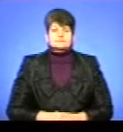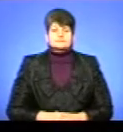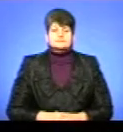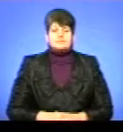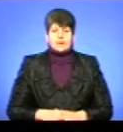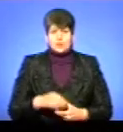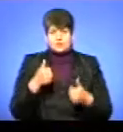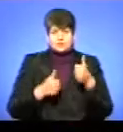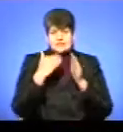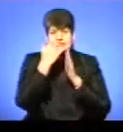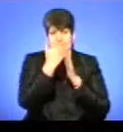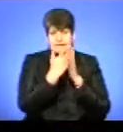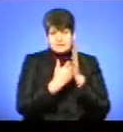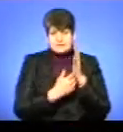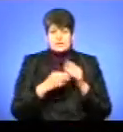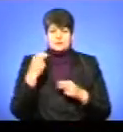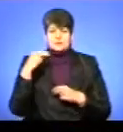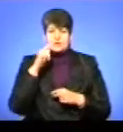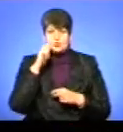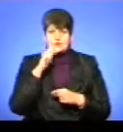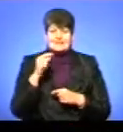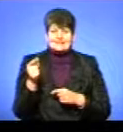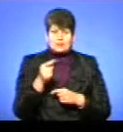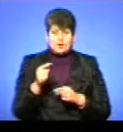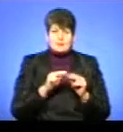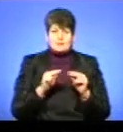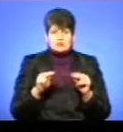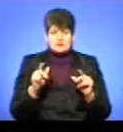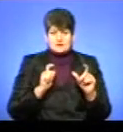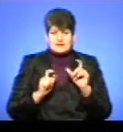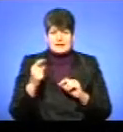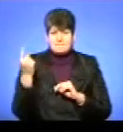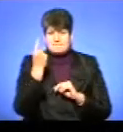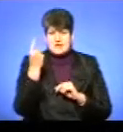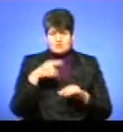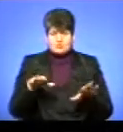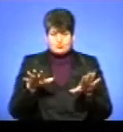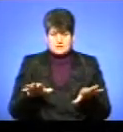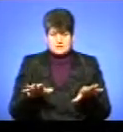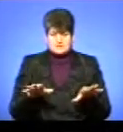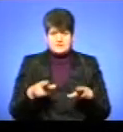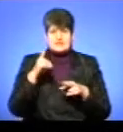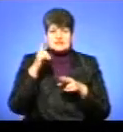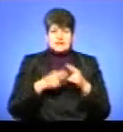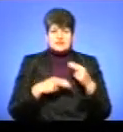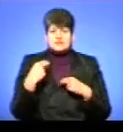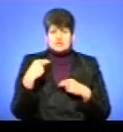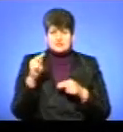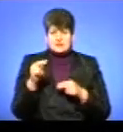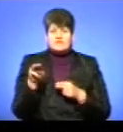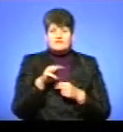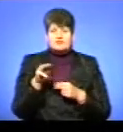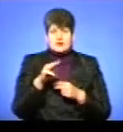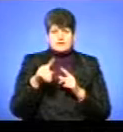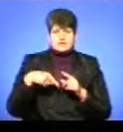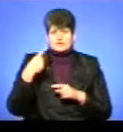У турнірній таблиці чемпіонату України Тернопіль-Педуніверситет на першому місці. Завершиться чемпіонат у травні